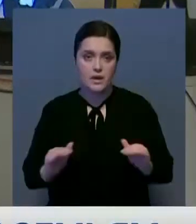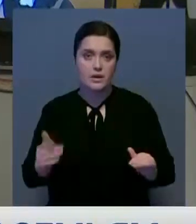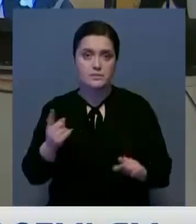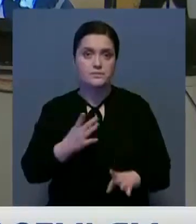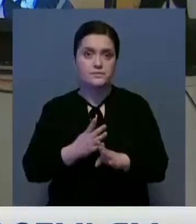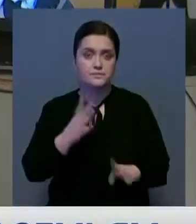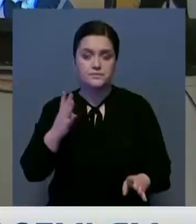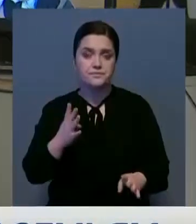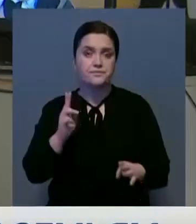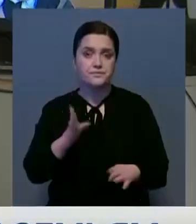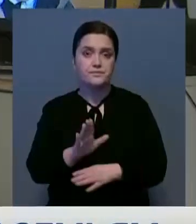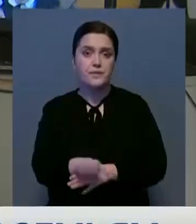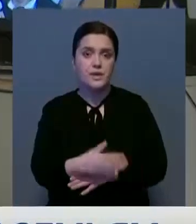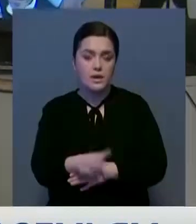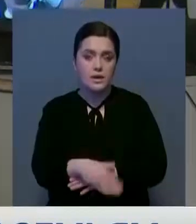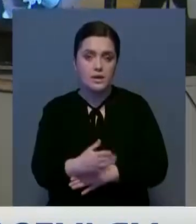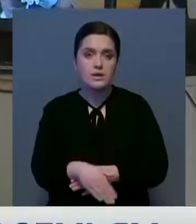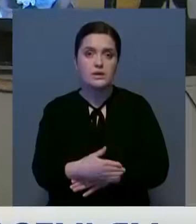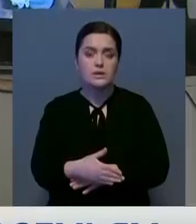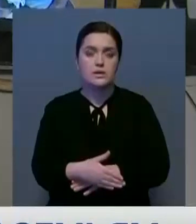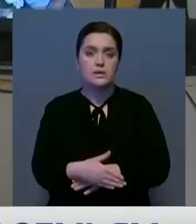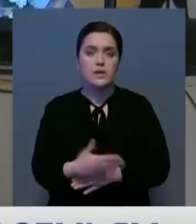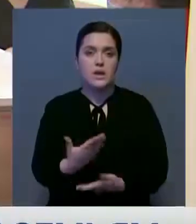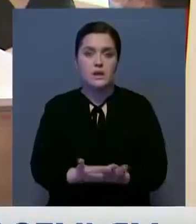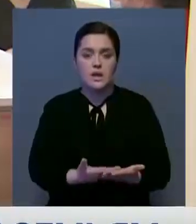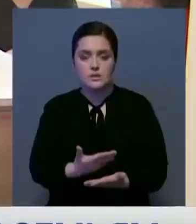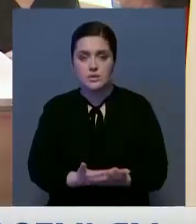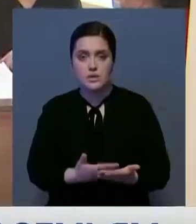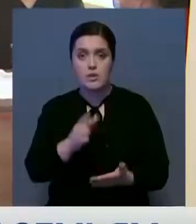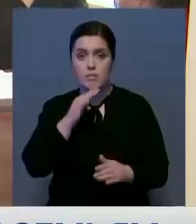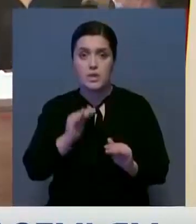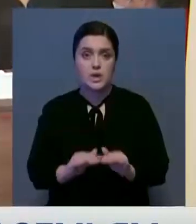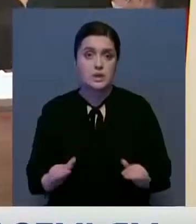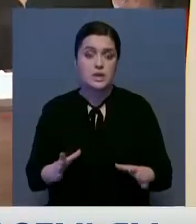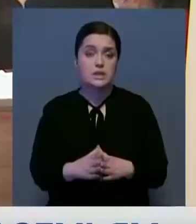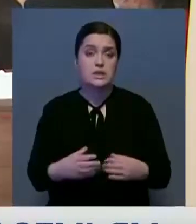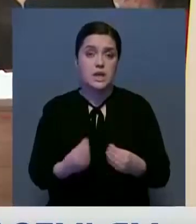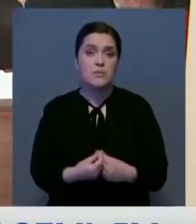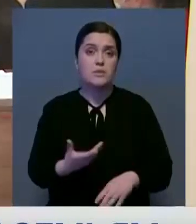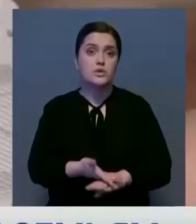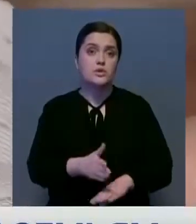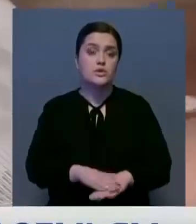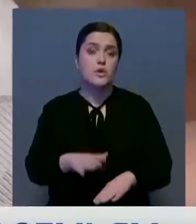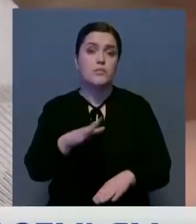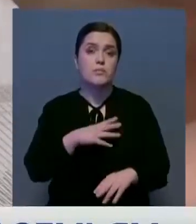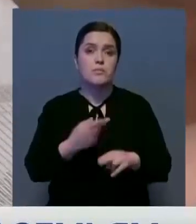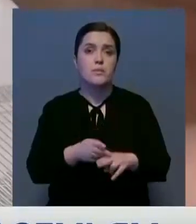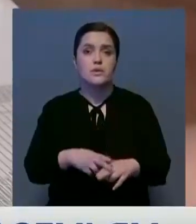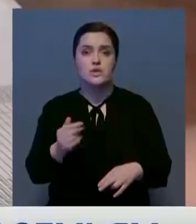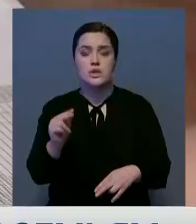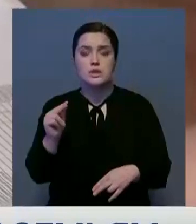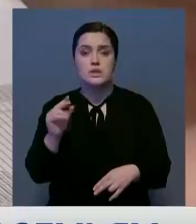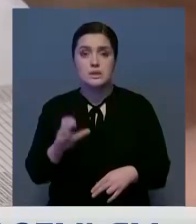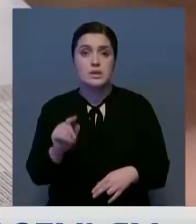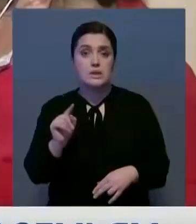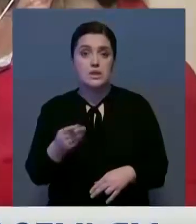знаете, по жилью консультируем. Многодетным семьям особенно тяжело пришлось период чрезвычайного положения. Тогда Шинар обратилась